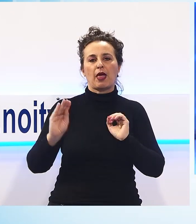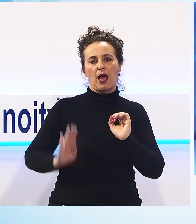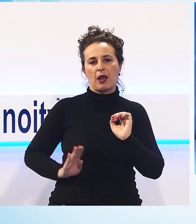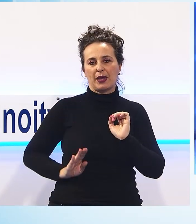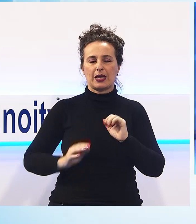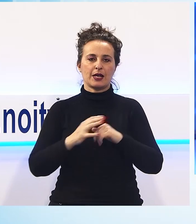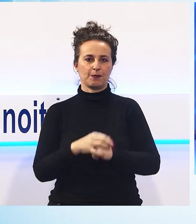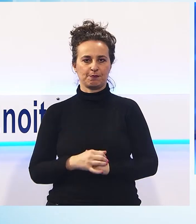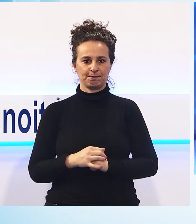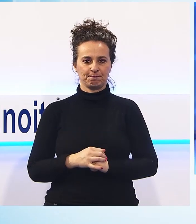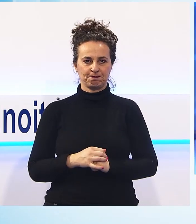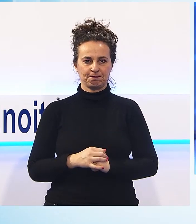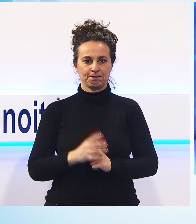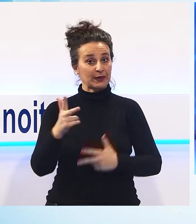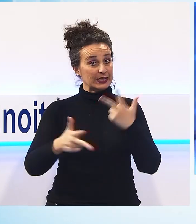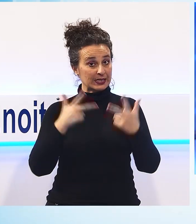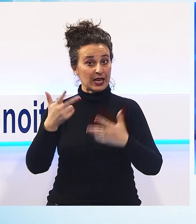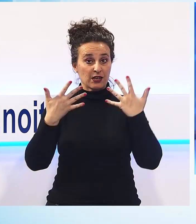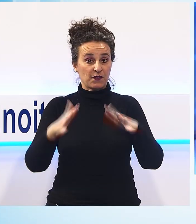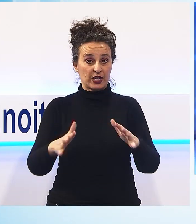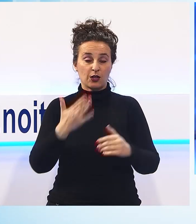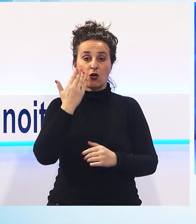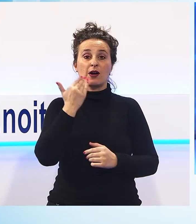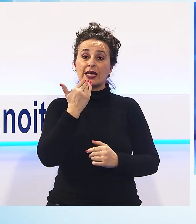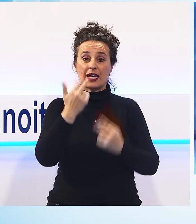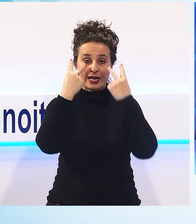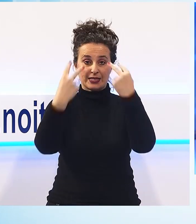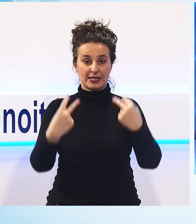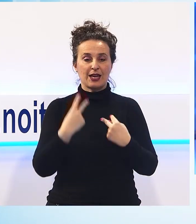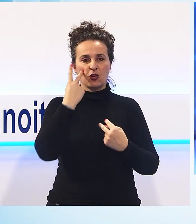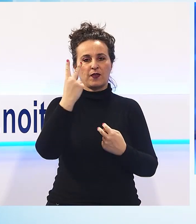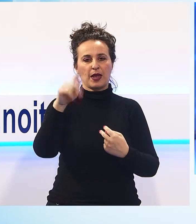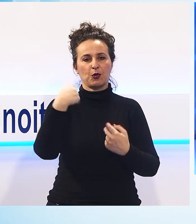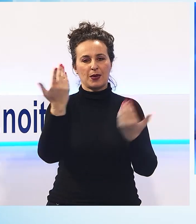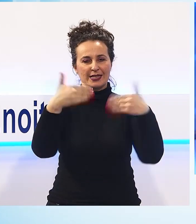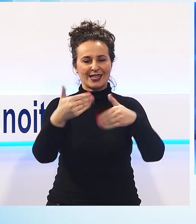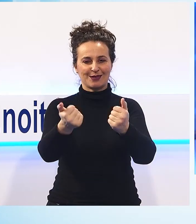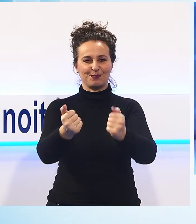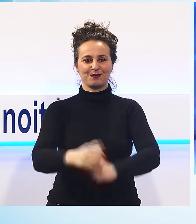Termina qua la prima parte del TG9, una breve interruzione pubblicitaria e poi la pagina sportiva.